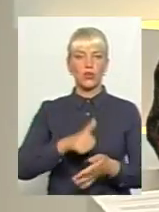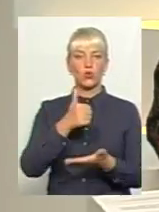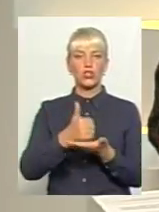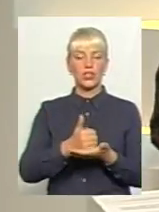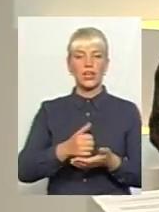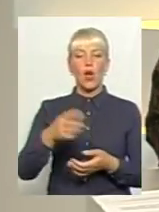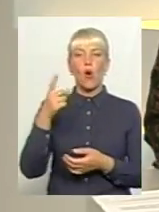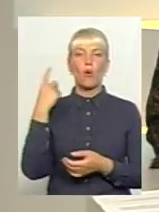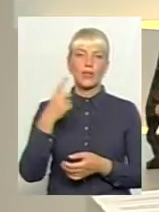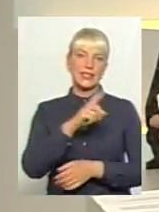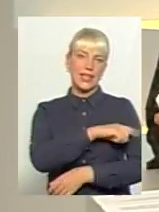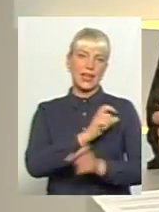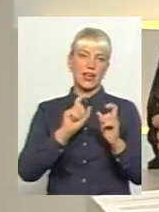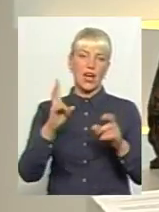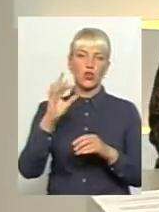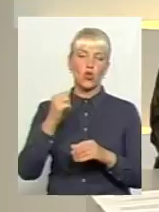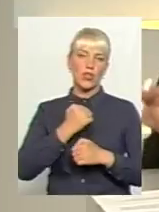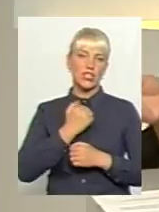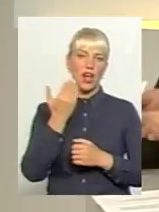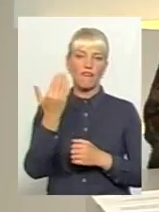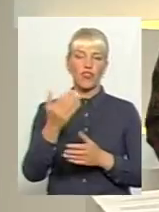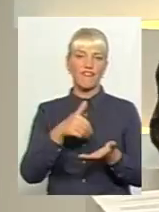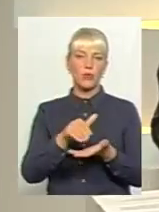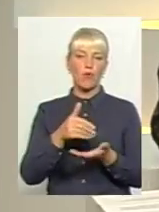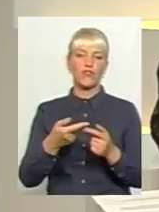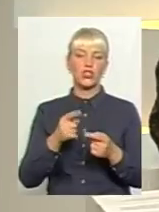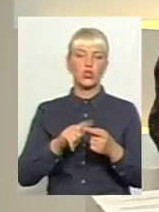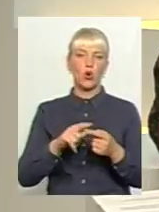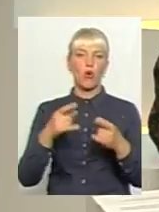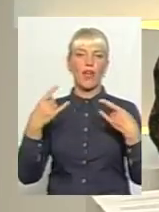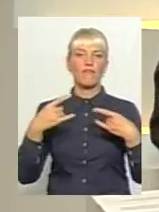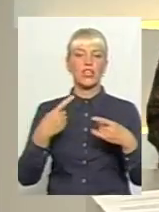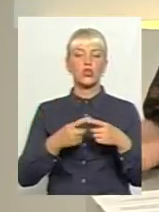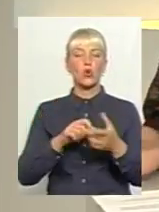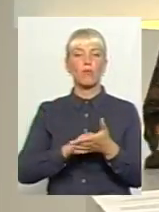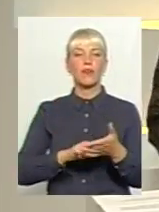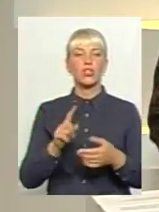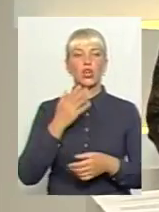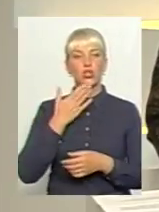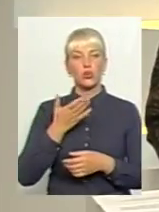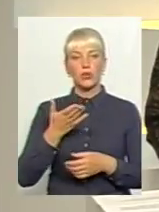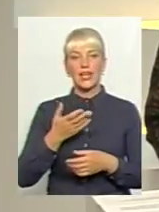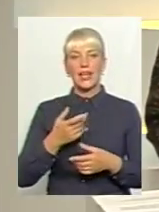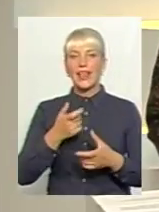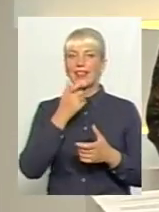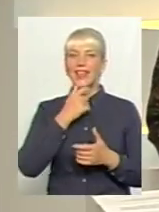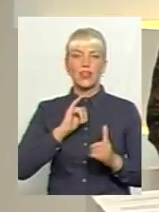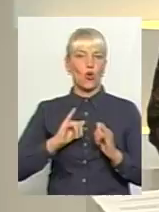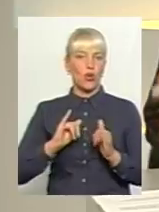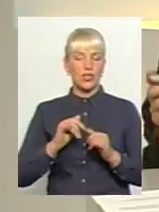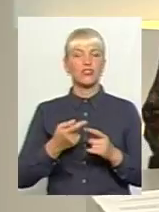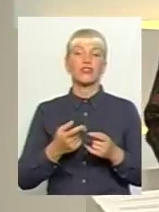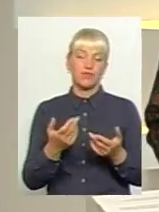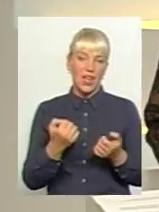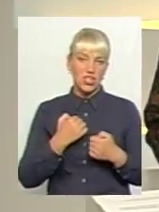обласної лікарні, але, на жаль, вони відмовились від цього ефіру. Це з того приводу, що коментувати виходить недоречно. На жаль, воно